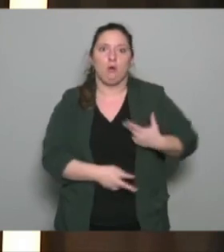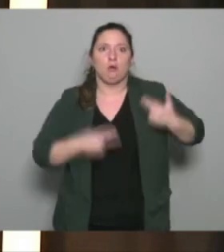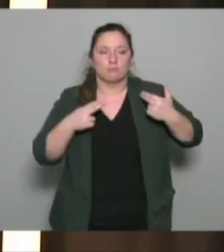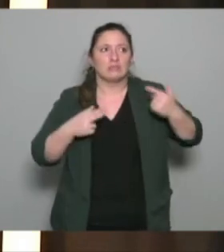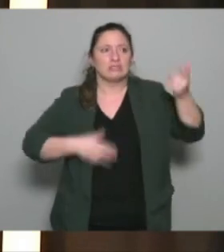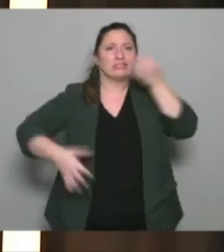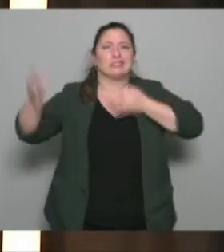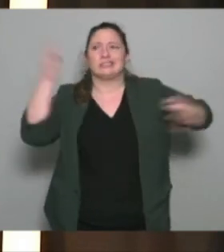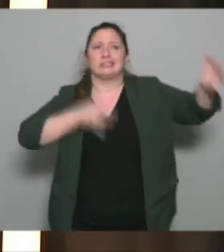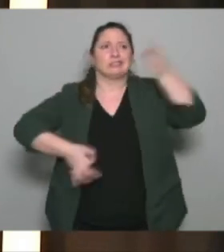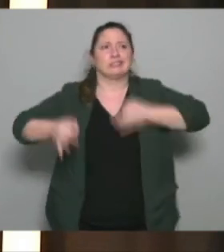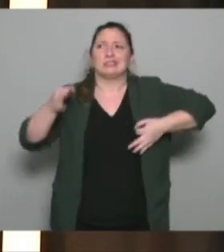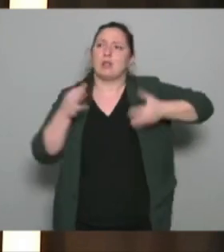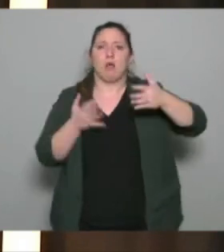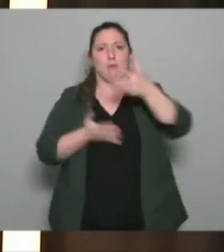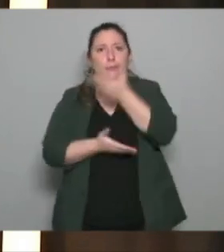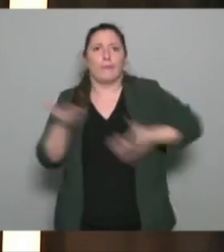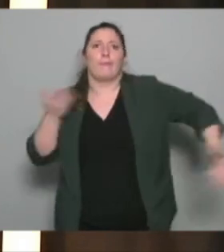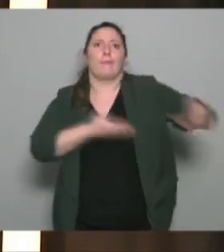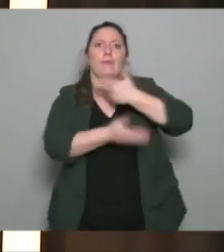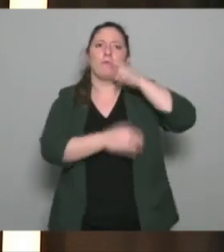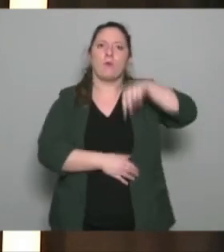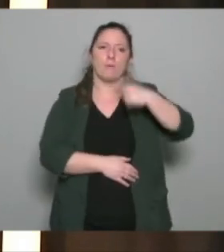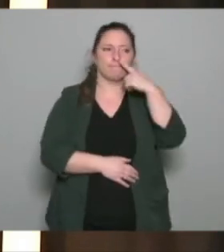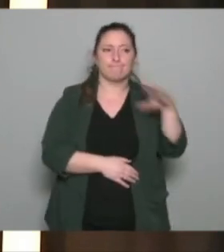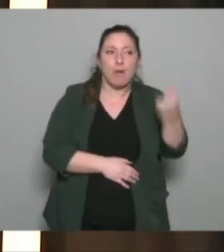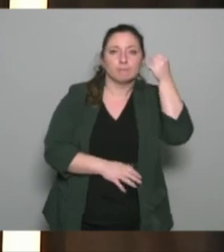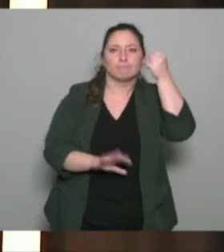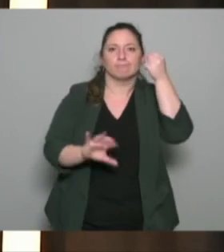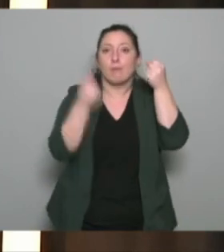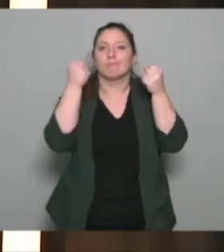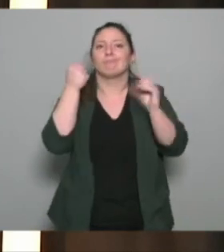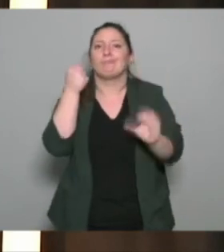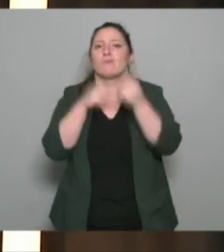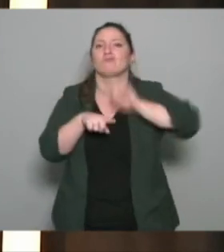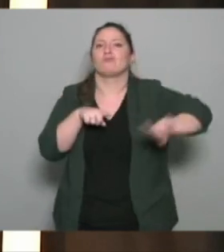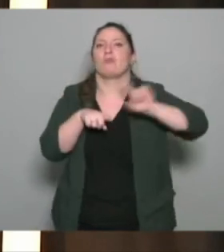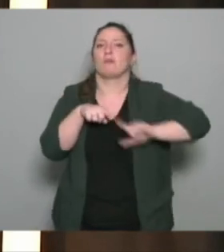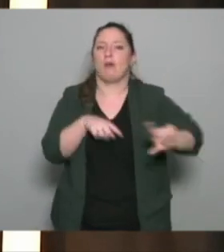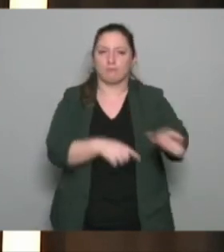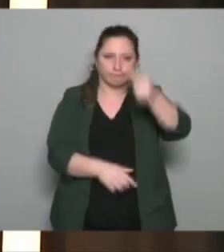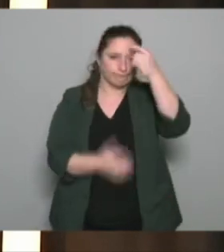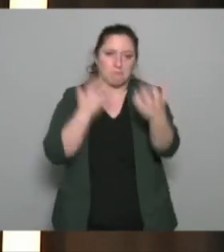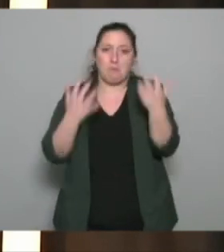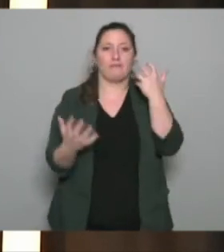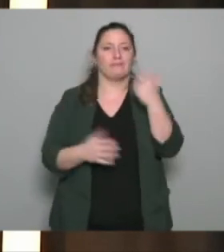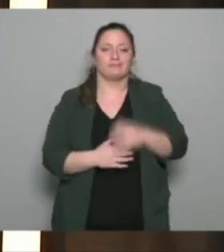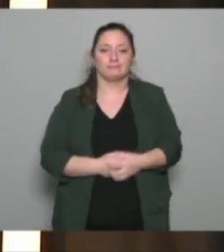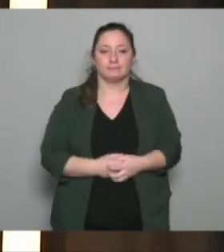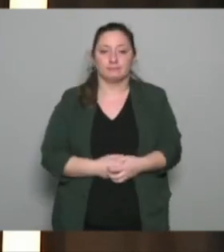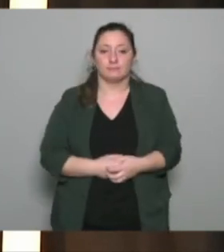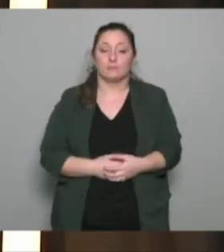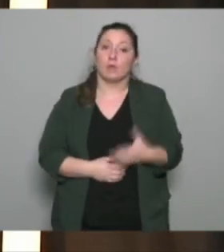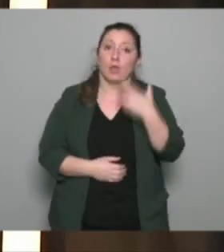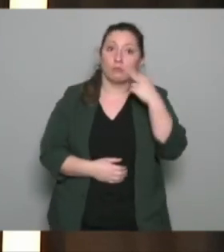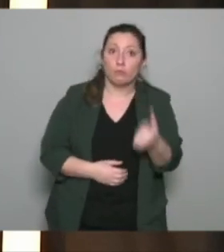pour essayer de les constater tout ça pour dire que il y avait un feu comment dire sur